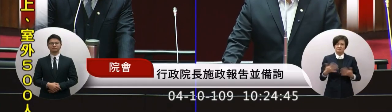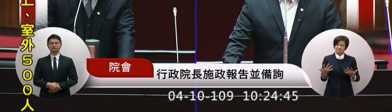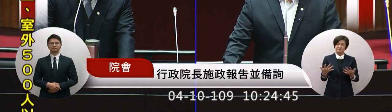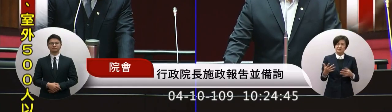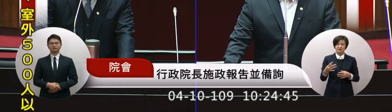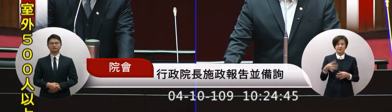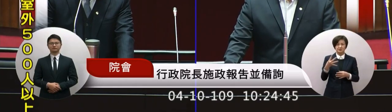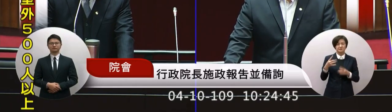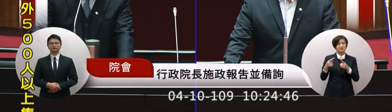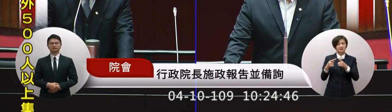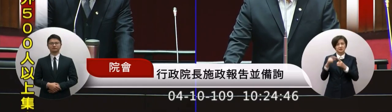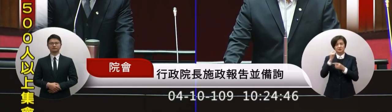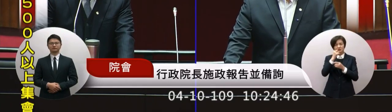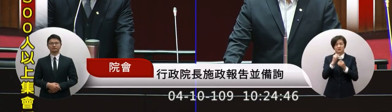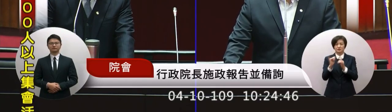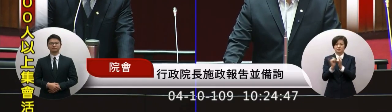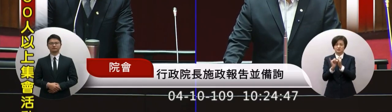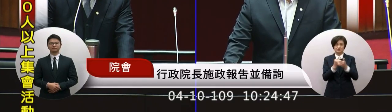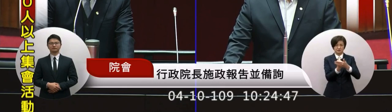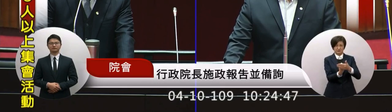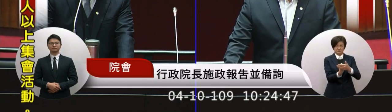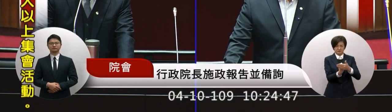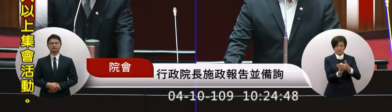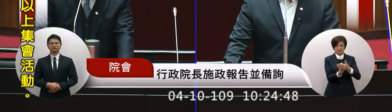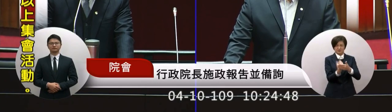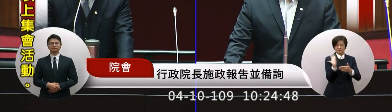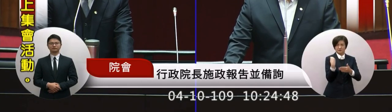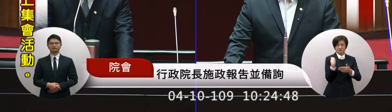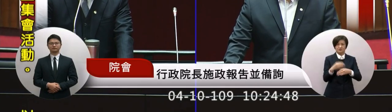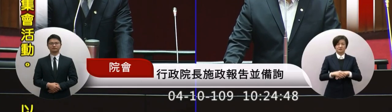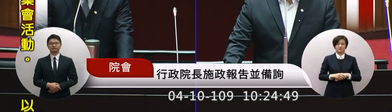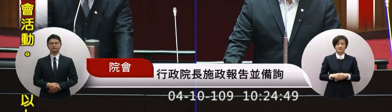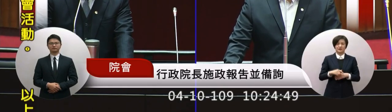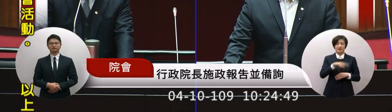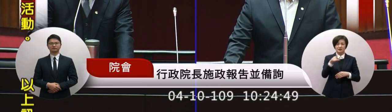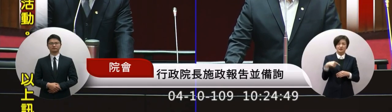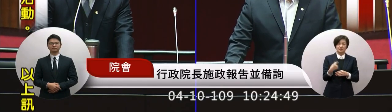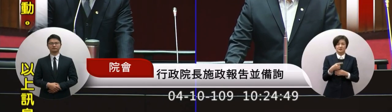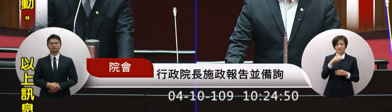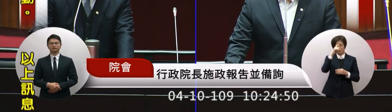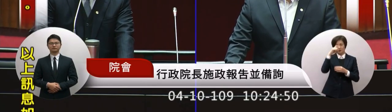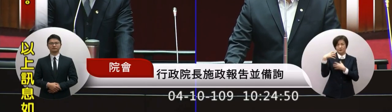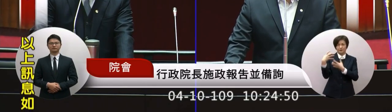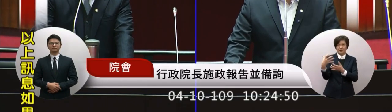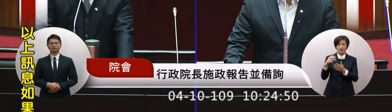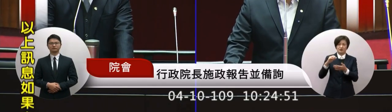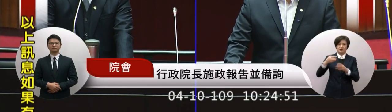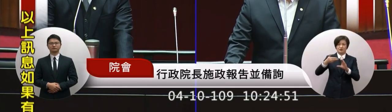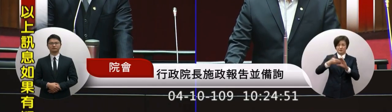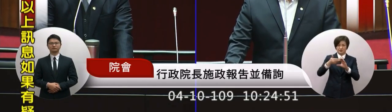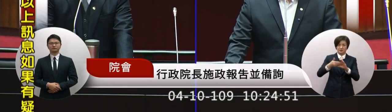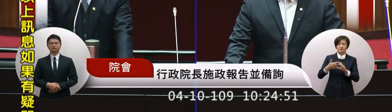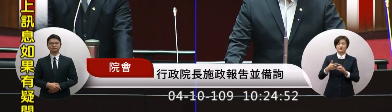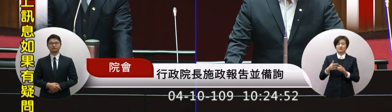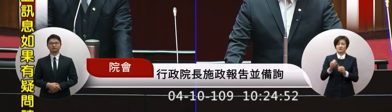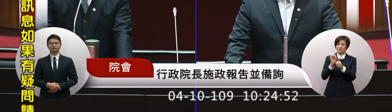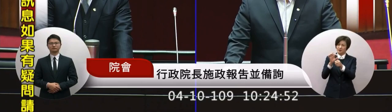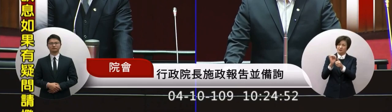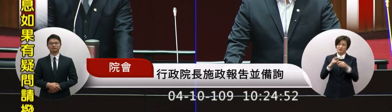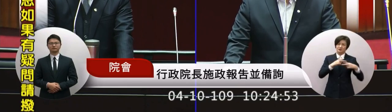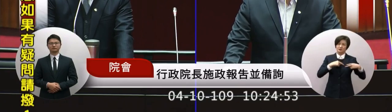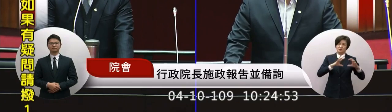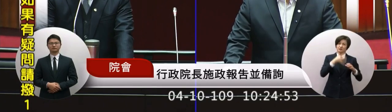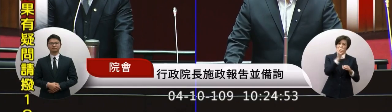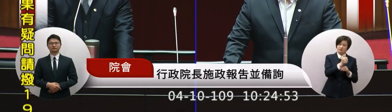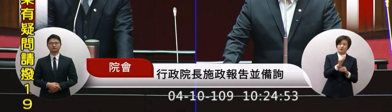位我們的台灣人還留在武漢他們透過媒體不管是跟我們的蔡英文總統或者是